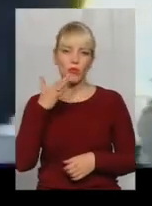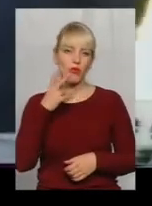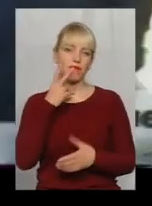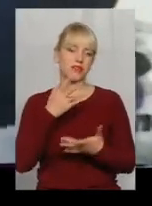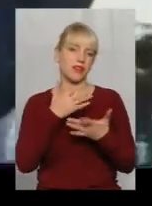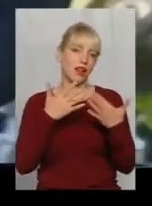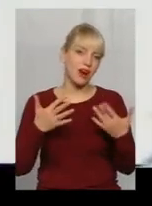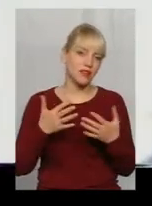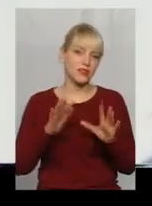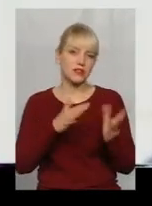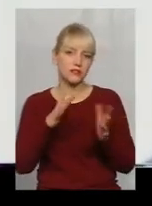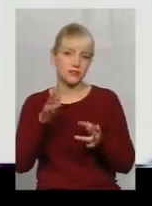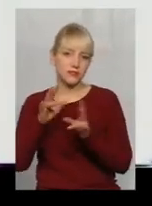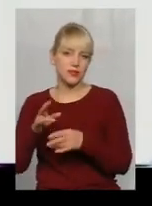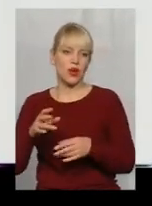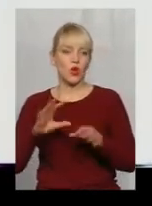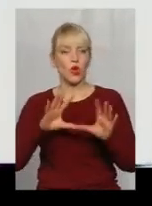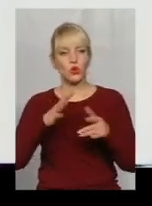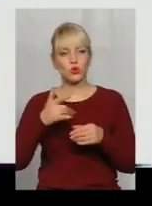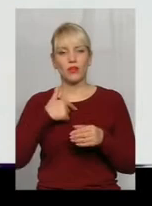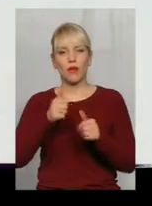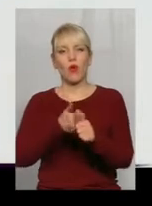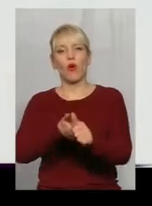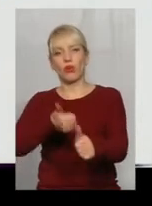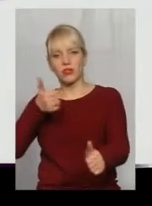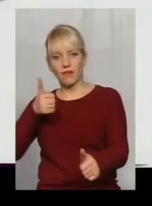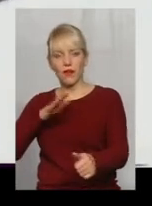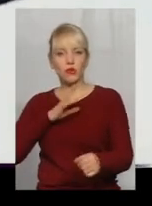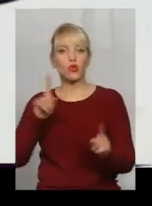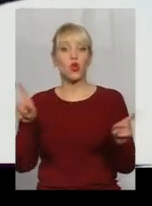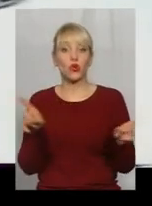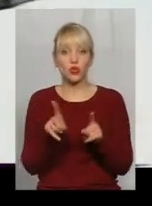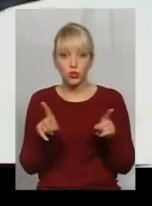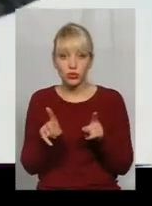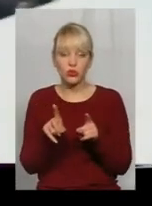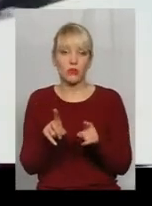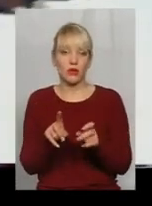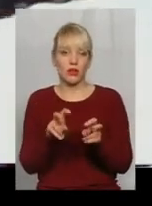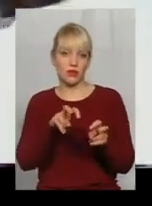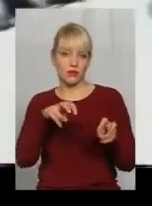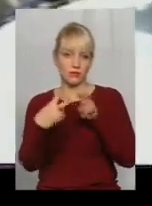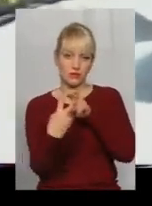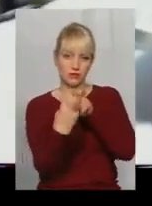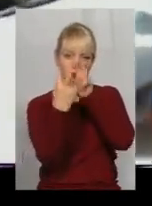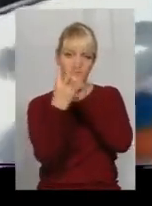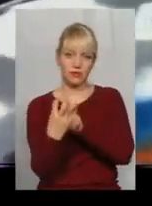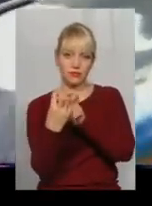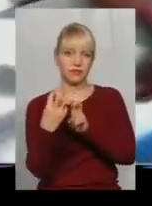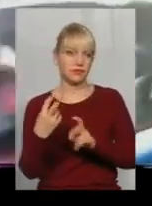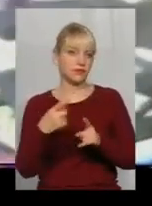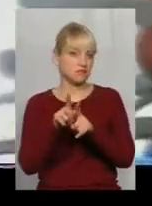курйозних случаїв, отставали бобс-листы от Боба. Ну, ось зараз посмотри, що сталося з Бартюком.